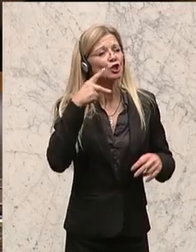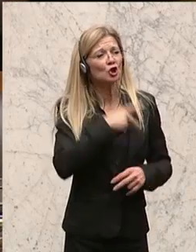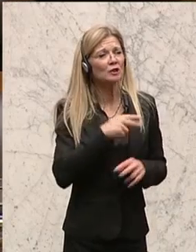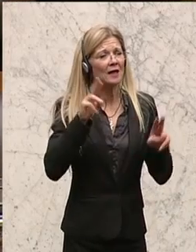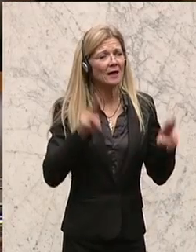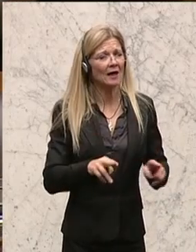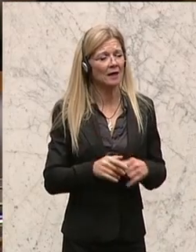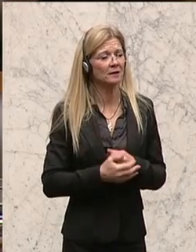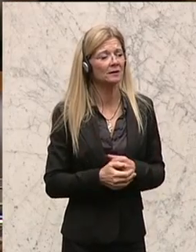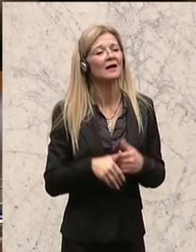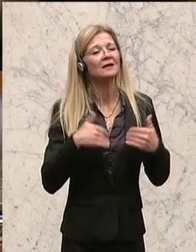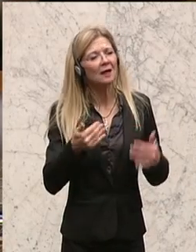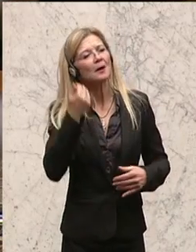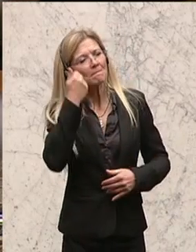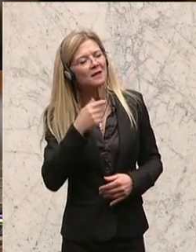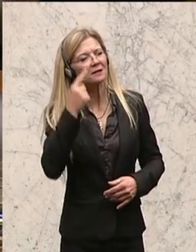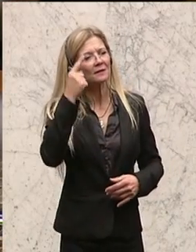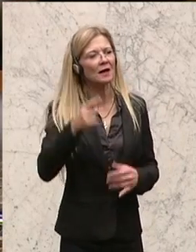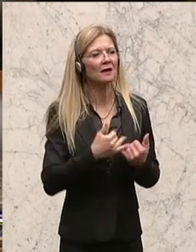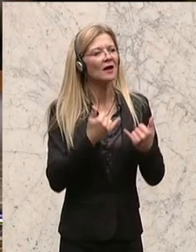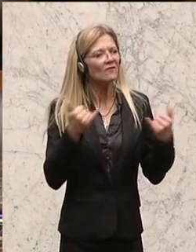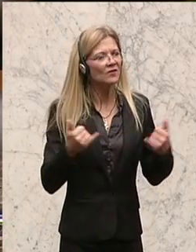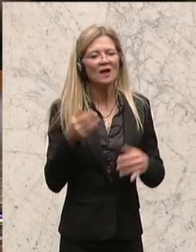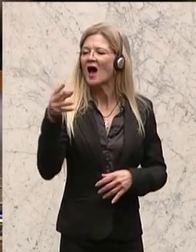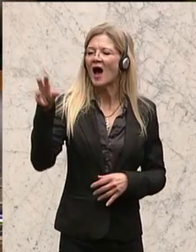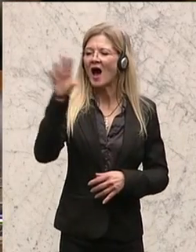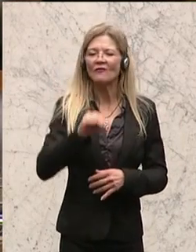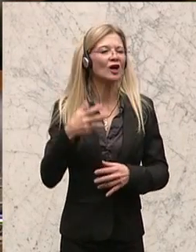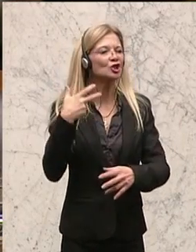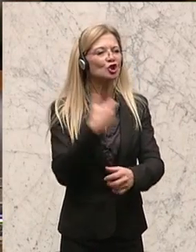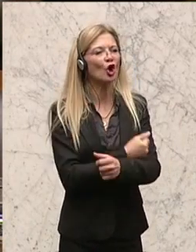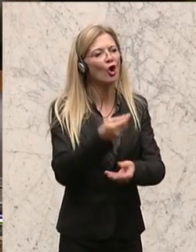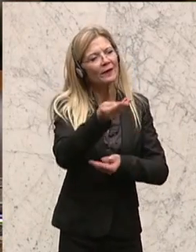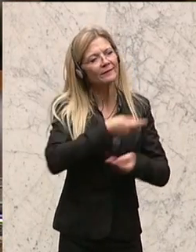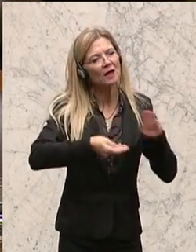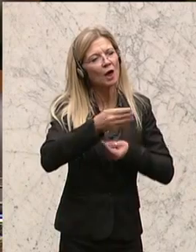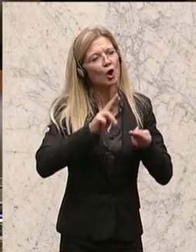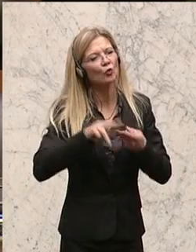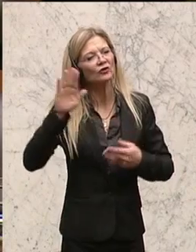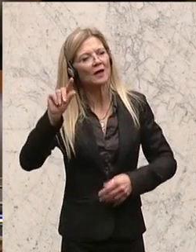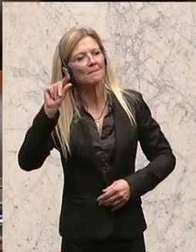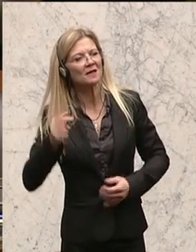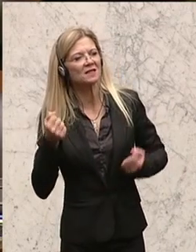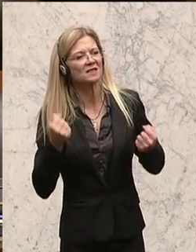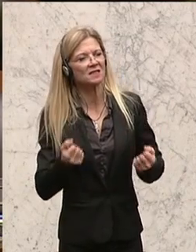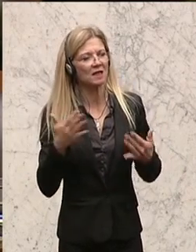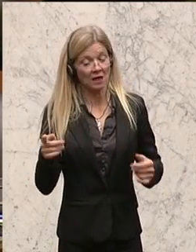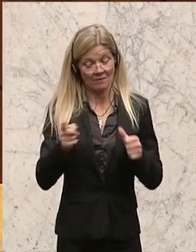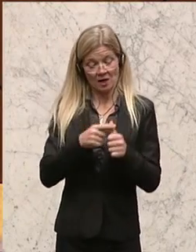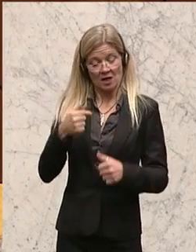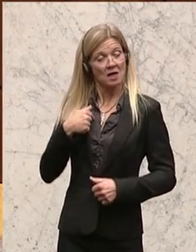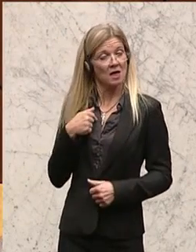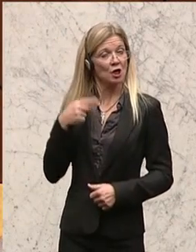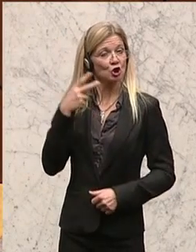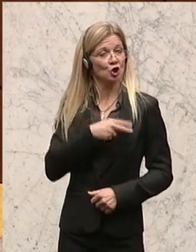dann denken Sie an einen afrikanischen Drogendealer und seine Mindestsicherung. Wenn ich an soziale Gerechtigkeit denke, dann